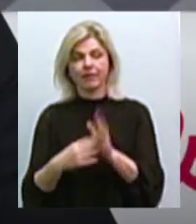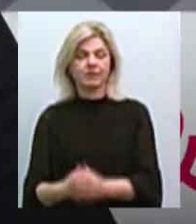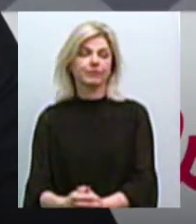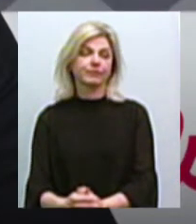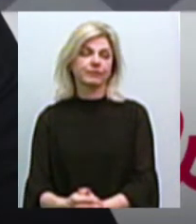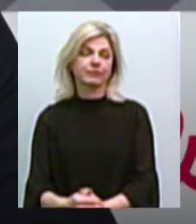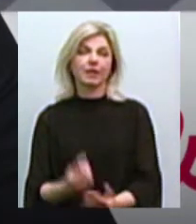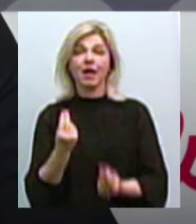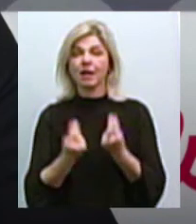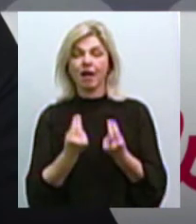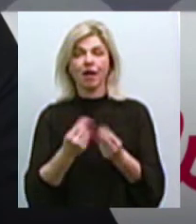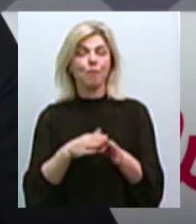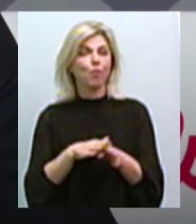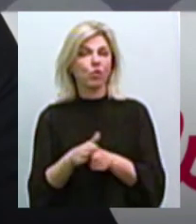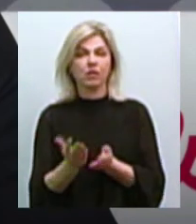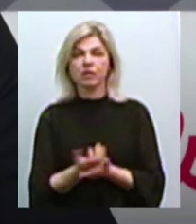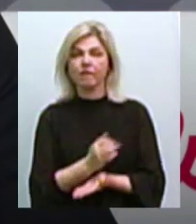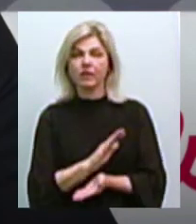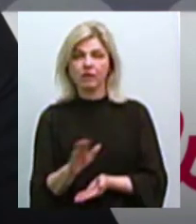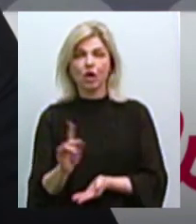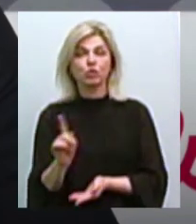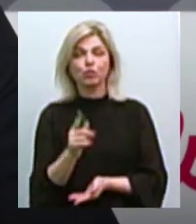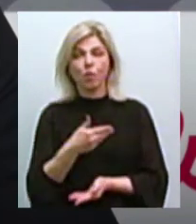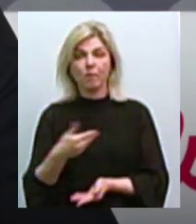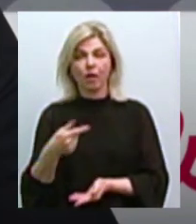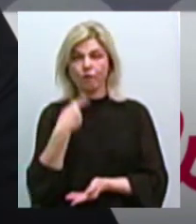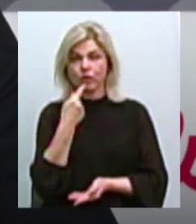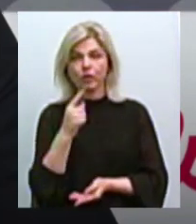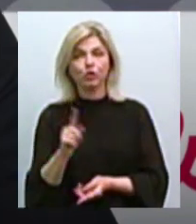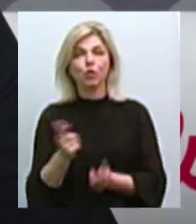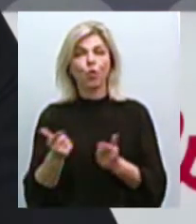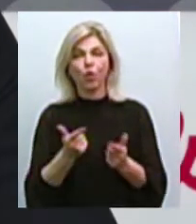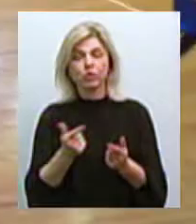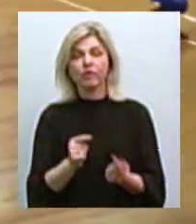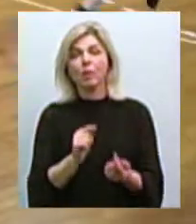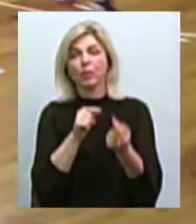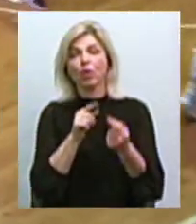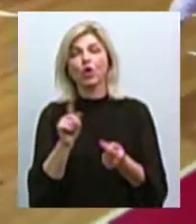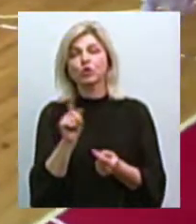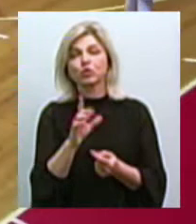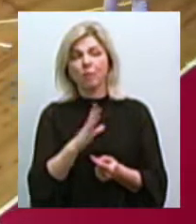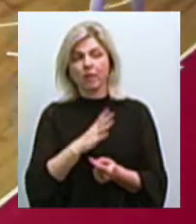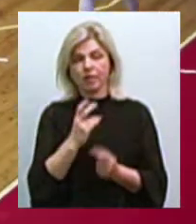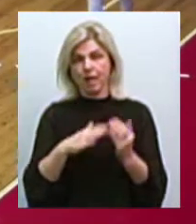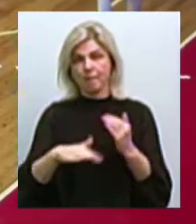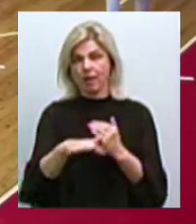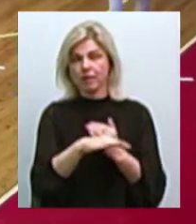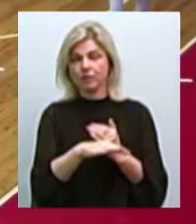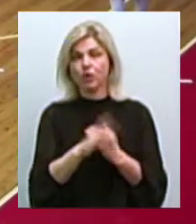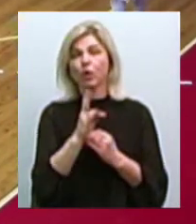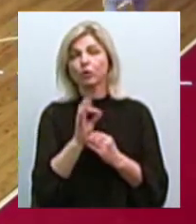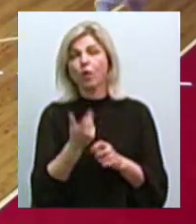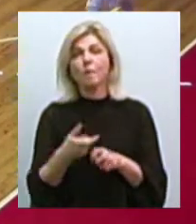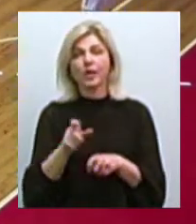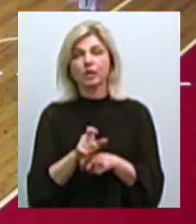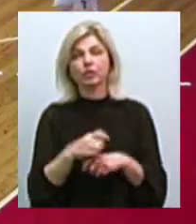Гра повністю не вдалася. Те, про що ми говорили, те, що готували, протилежність того, що відбувалося на майданчику. Але більш